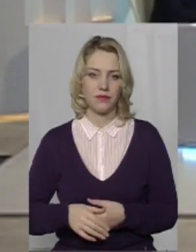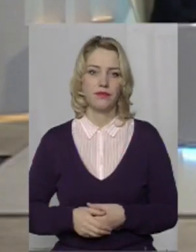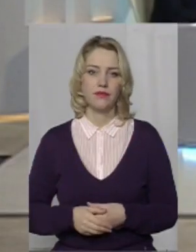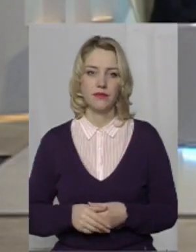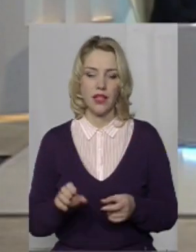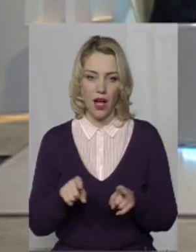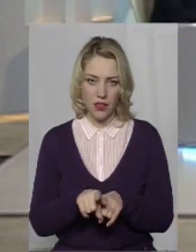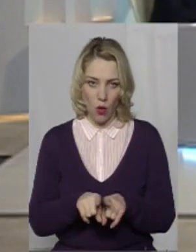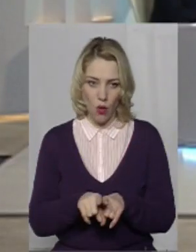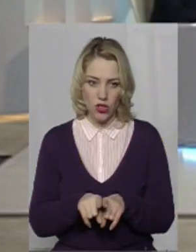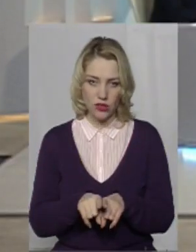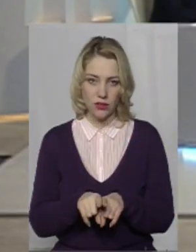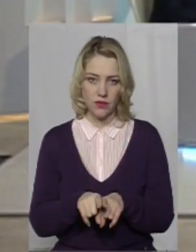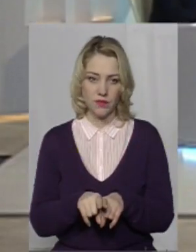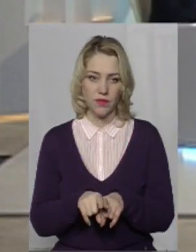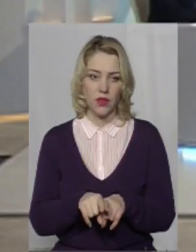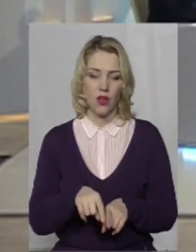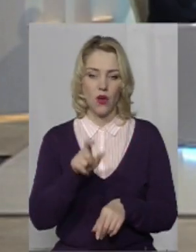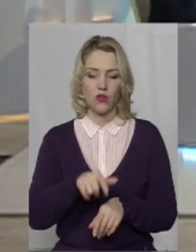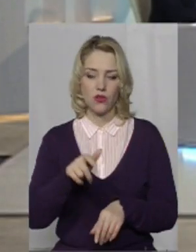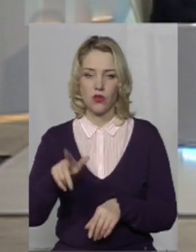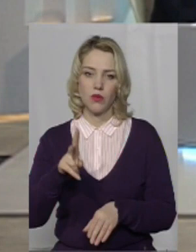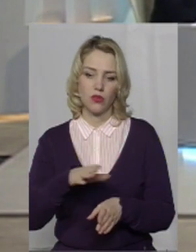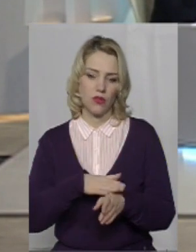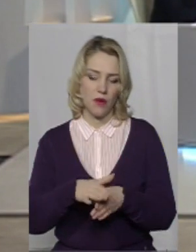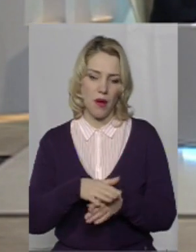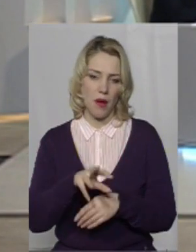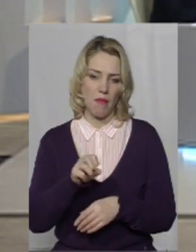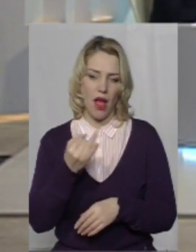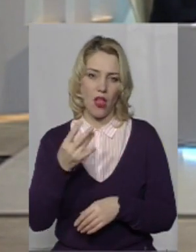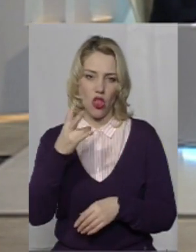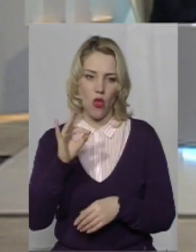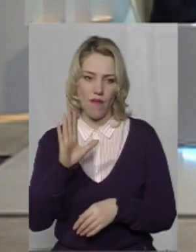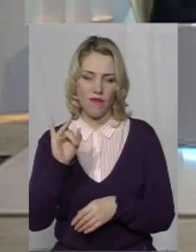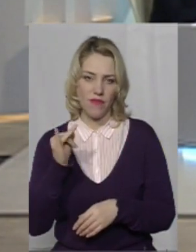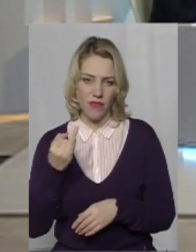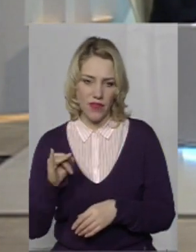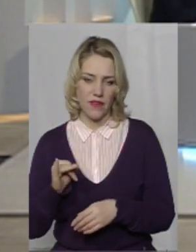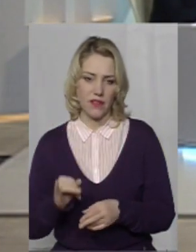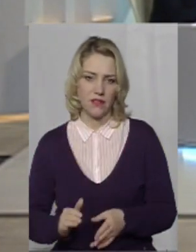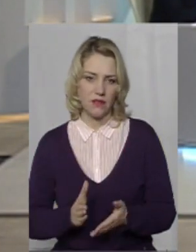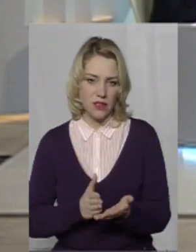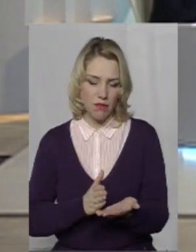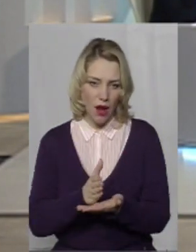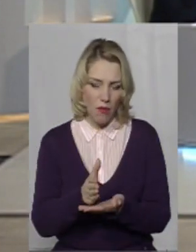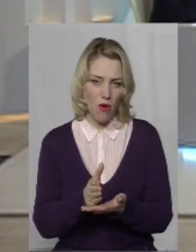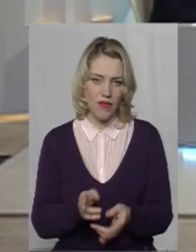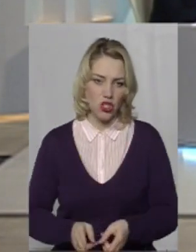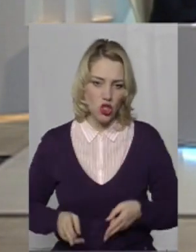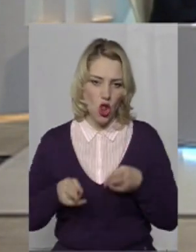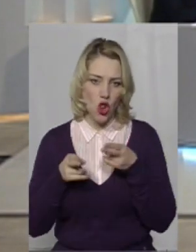а також особи, які вчинали злочини майнової спрямованості.